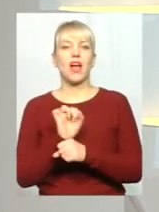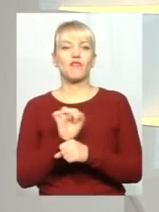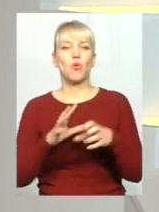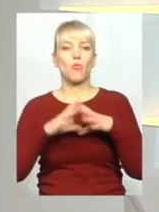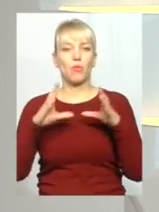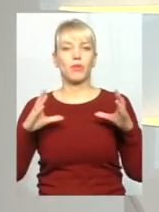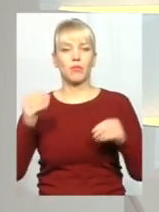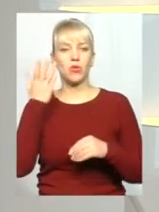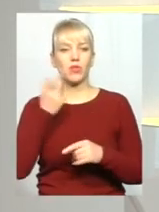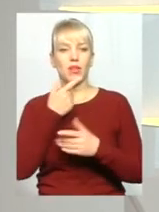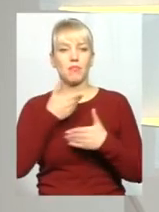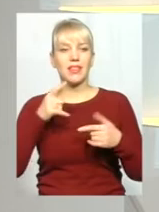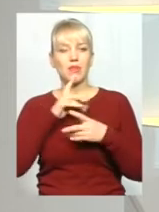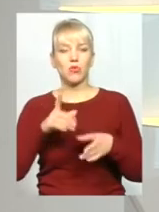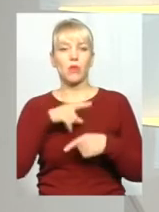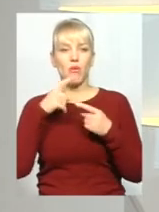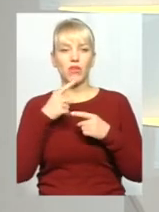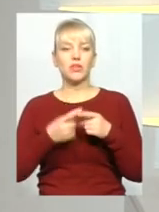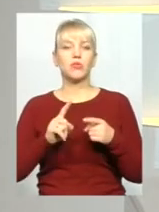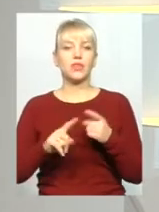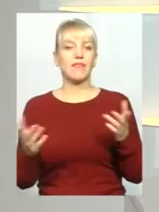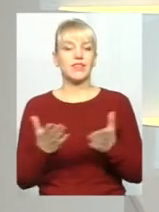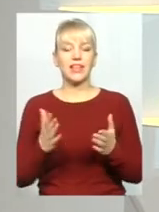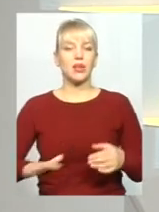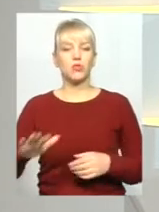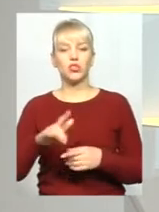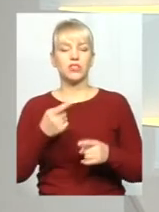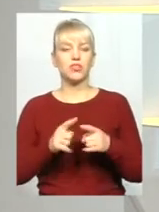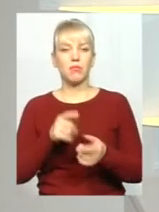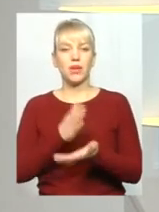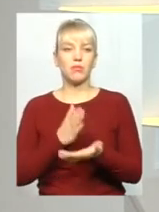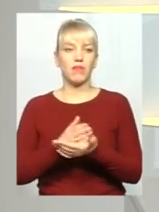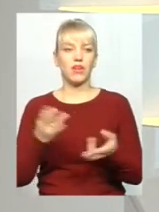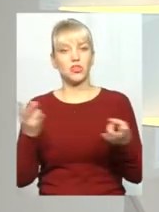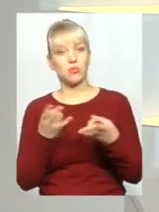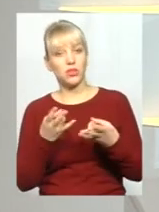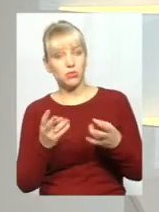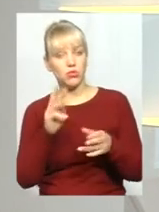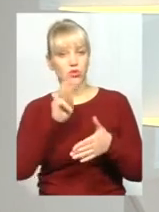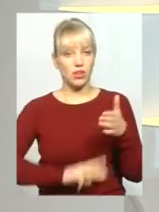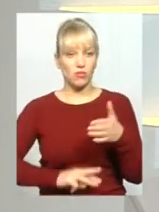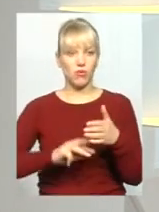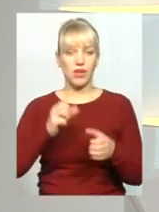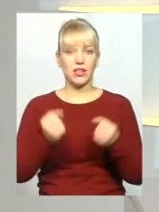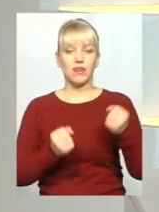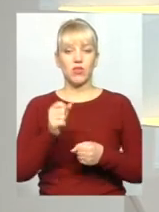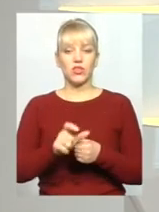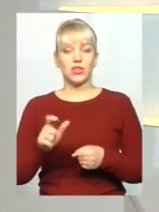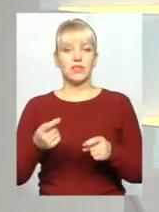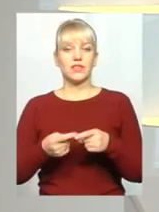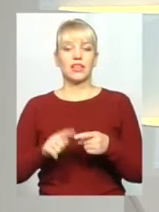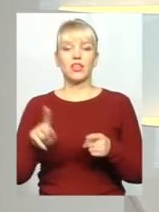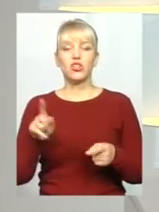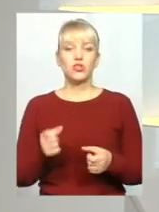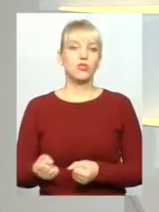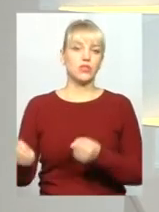коли ми не будемо говорити про те, в якій площині вони перебувають, чи потрібно штрафувати водіїх за те, що вони їздять